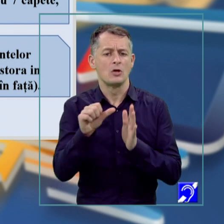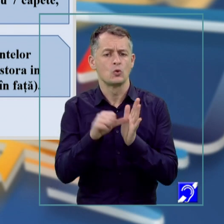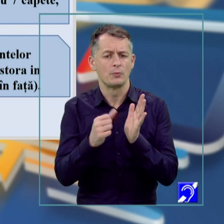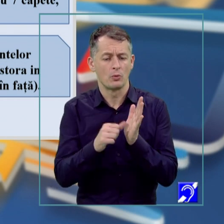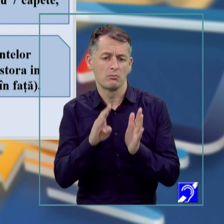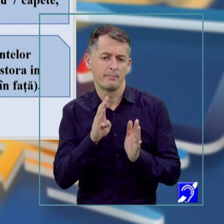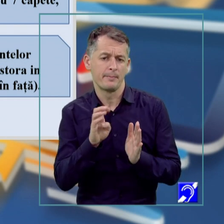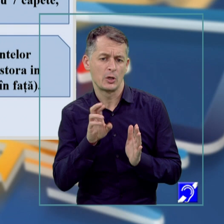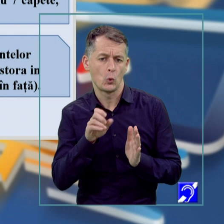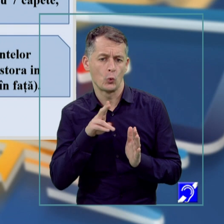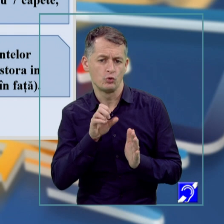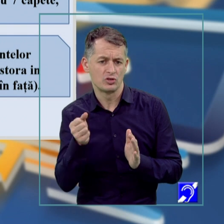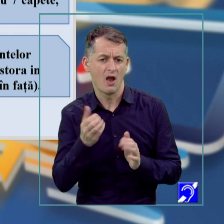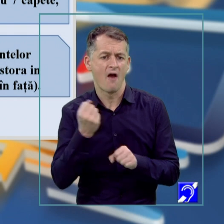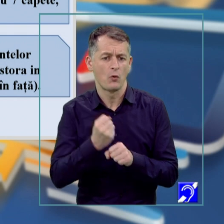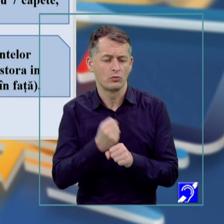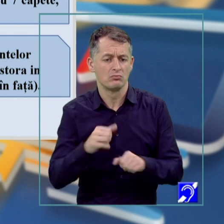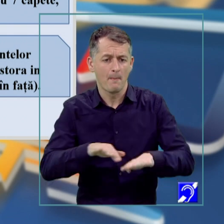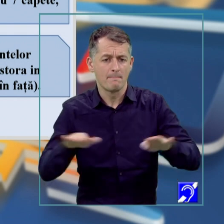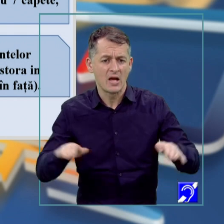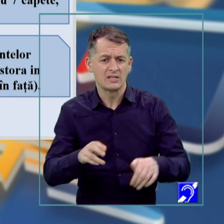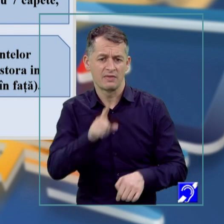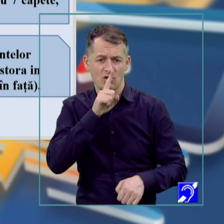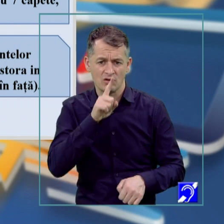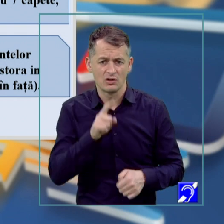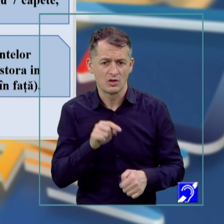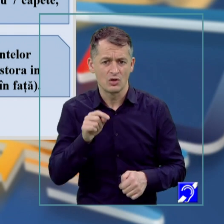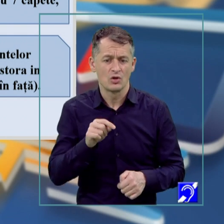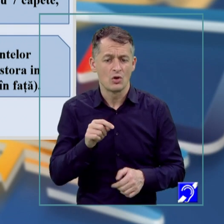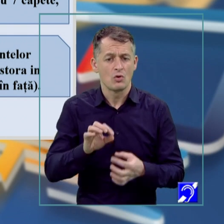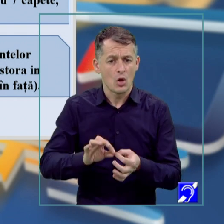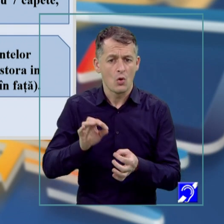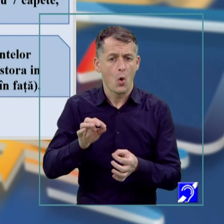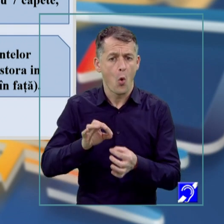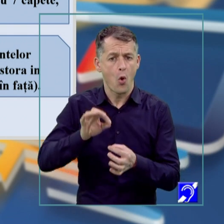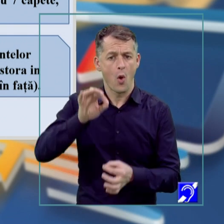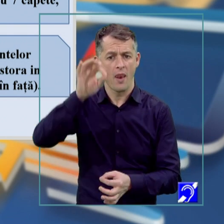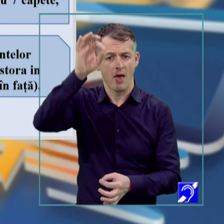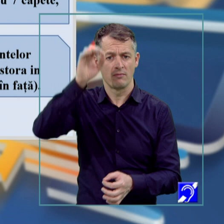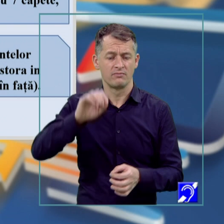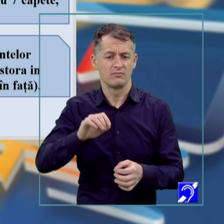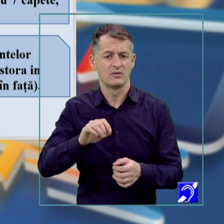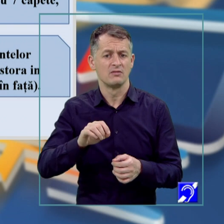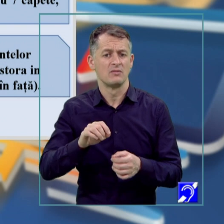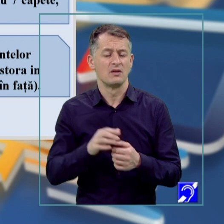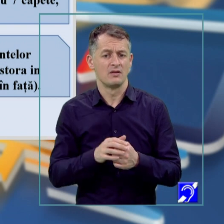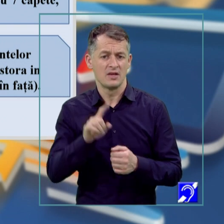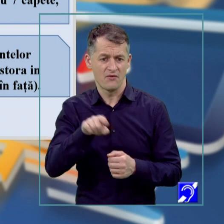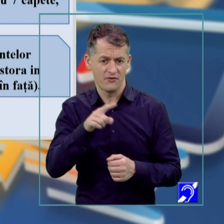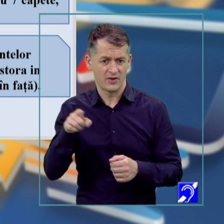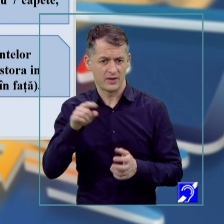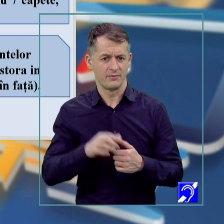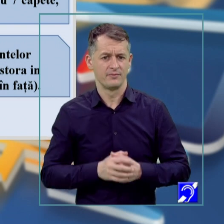acest tip de procedeu. Masa tăcerii, coloana infinitului, dar și în practică blocurile de locuințe, divisiunea, rearanjarea,